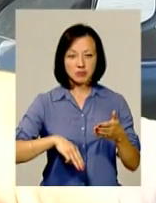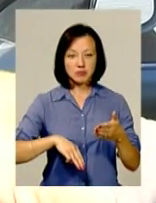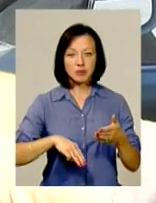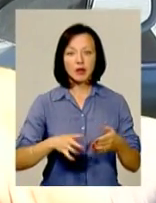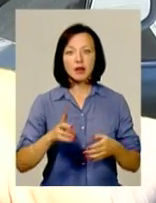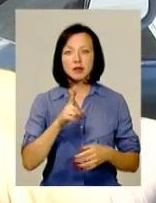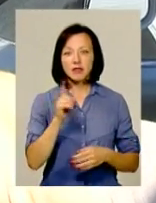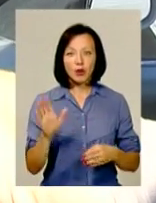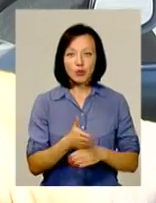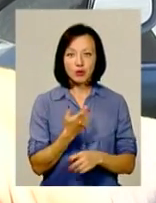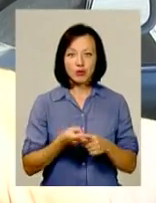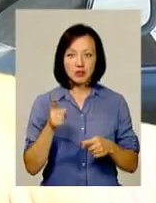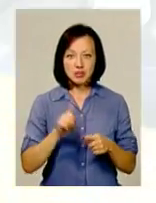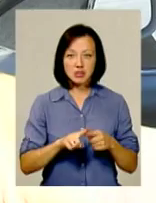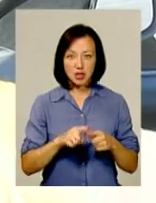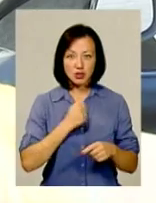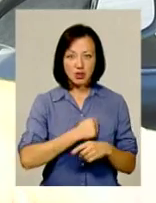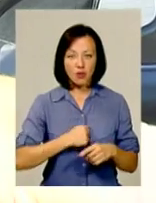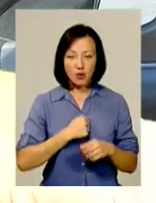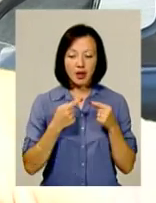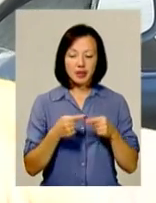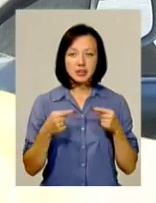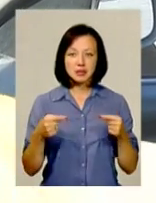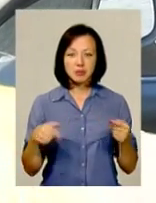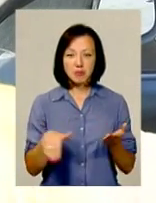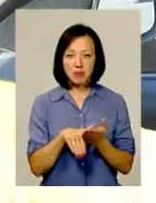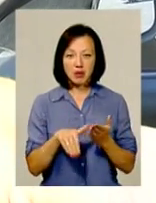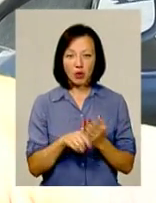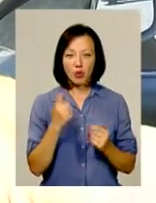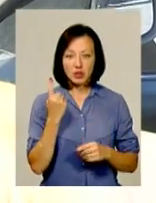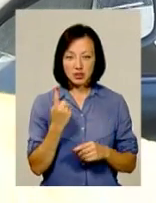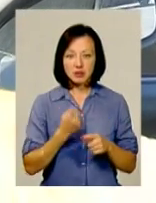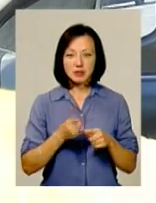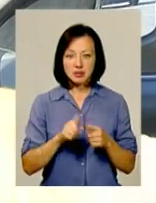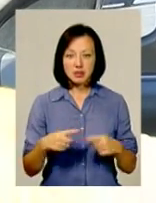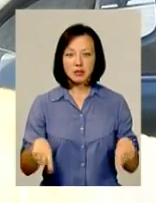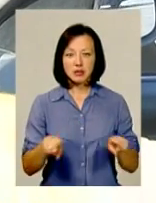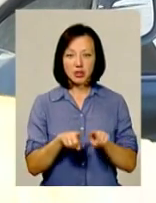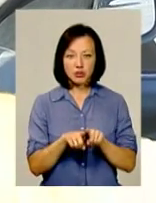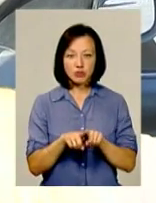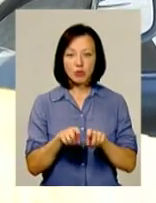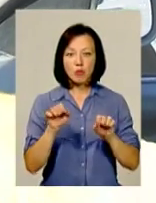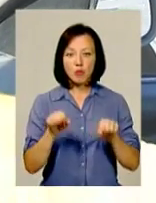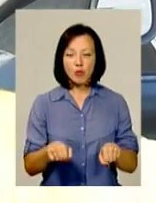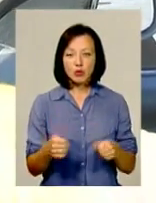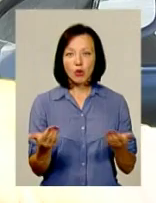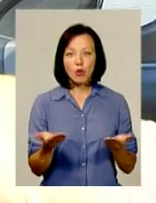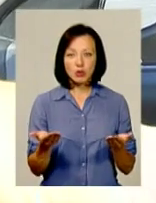викорінювати це зло. Різними методами, і один із цих теж може хоч